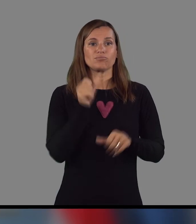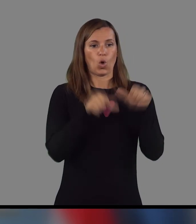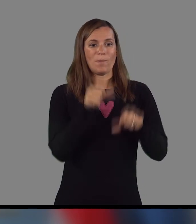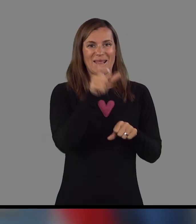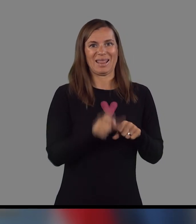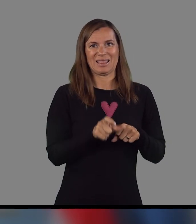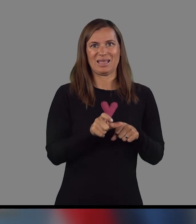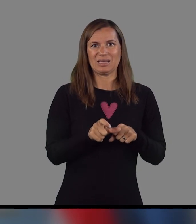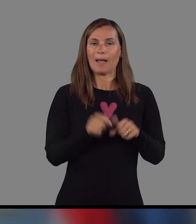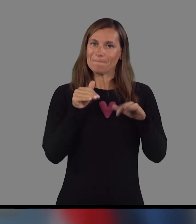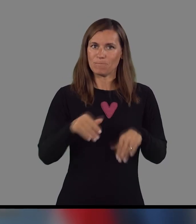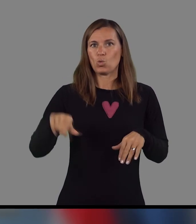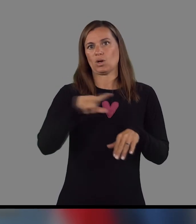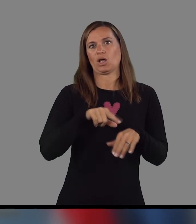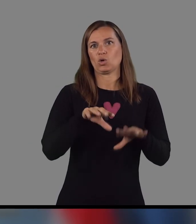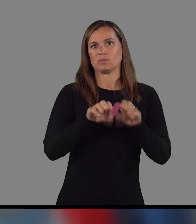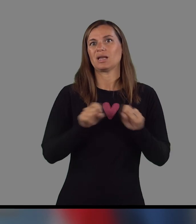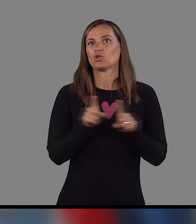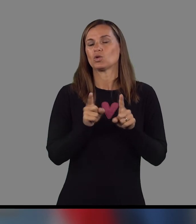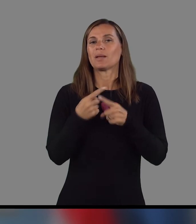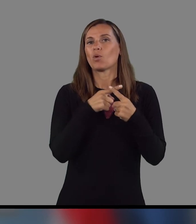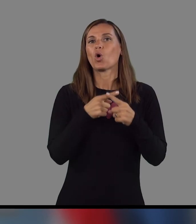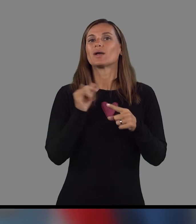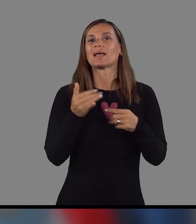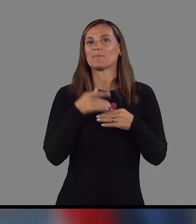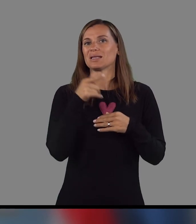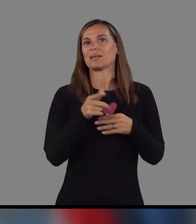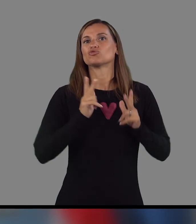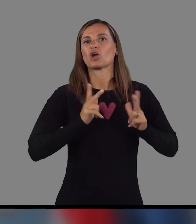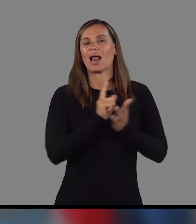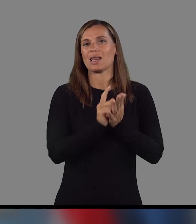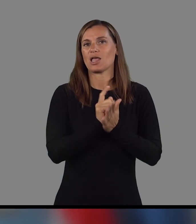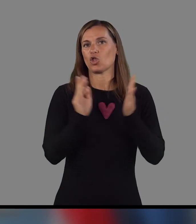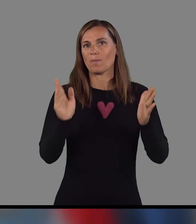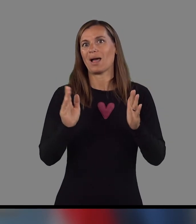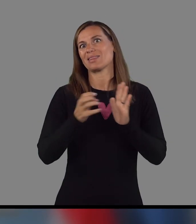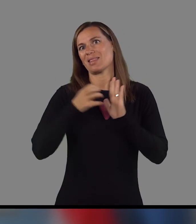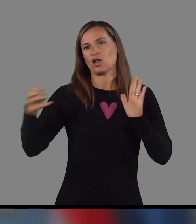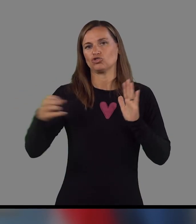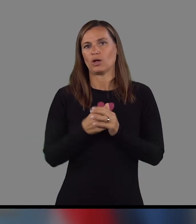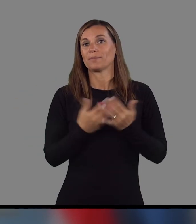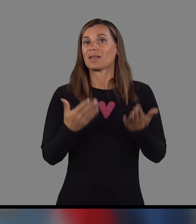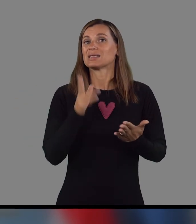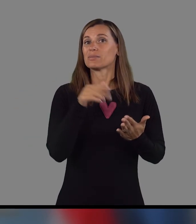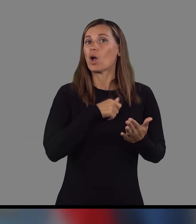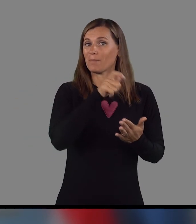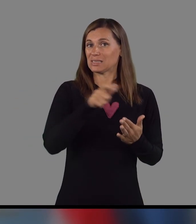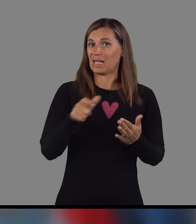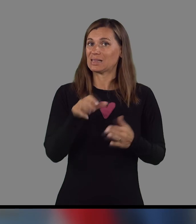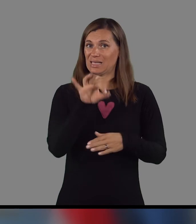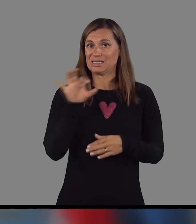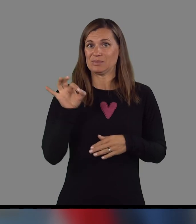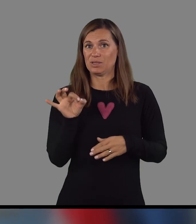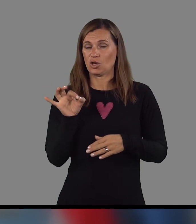operaterja, morajo sprejeti tudi pogoj, da je pri tem operaterju čakalna doba daljša. Seveda imajo danes